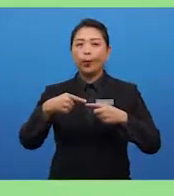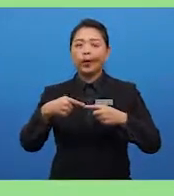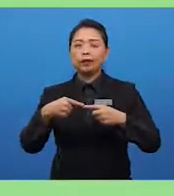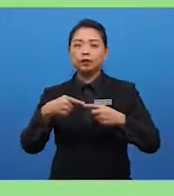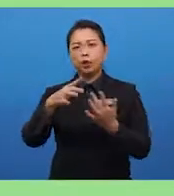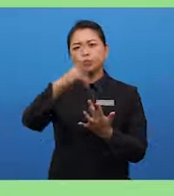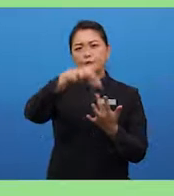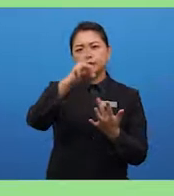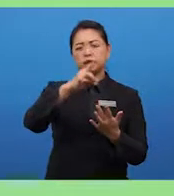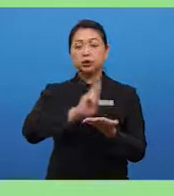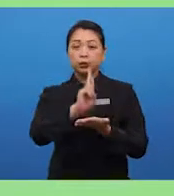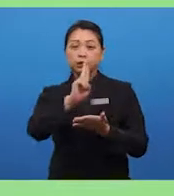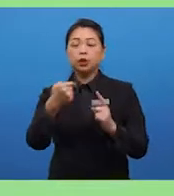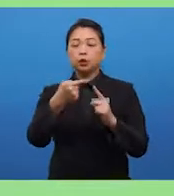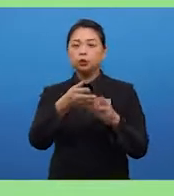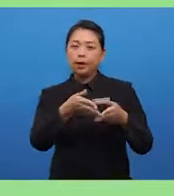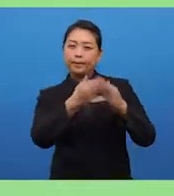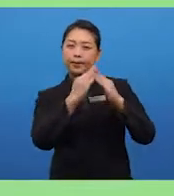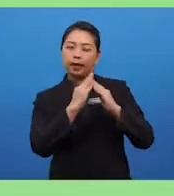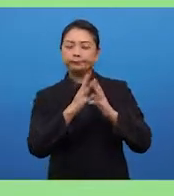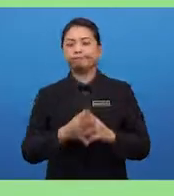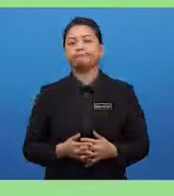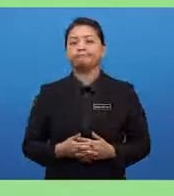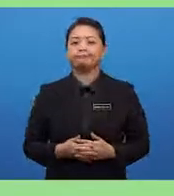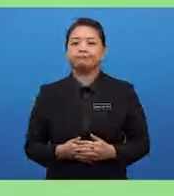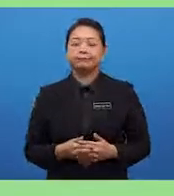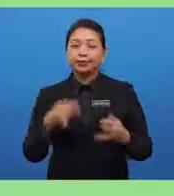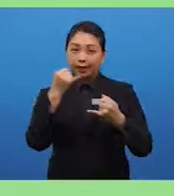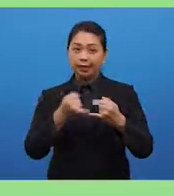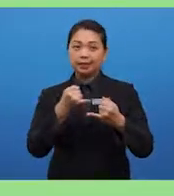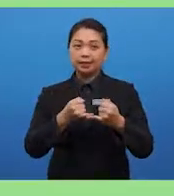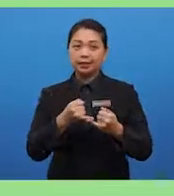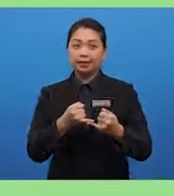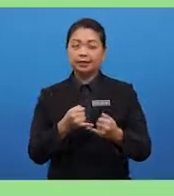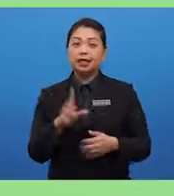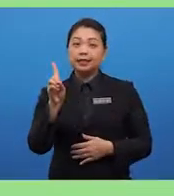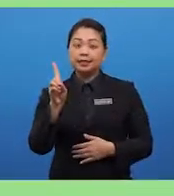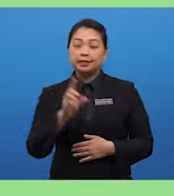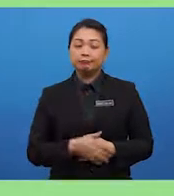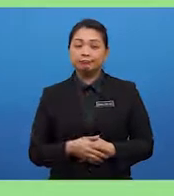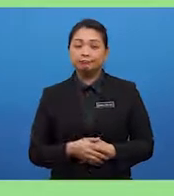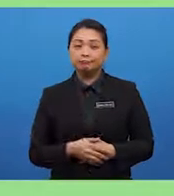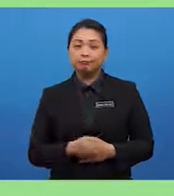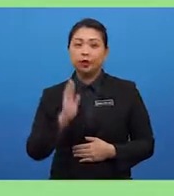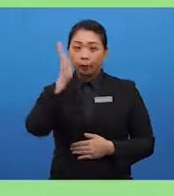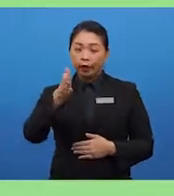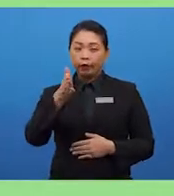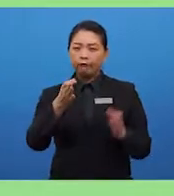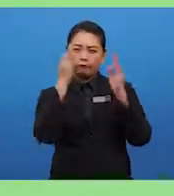university to apply to. And lastly, candidate D will focus